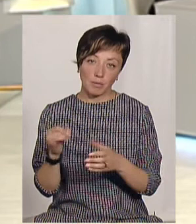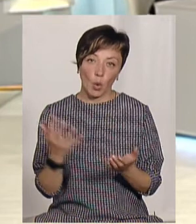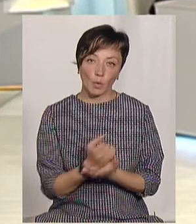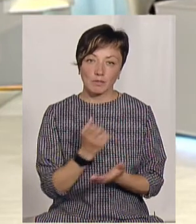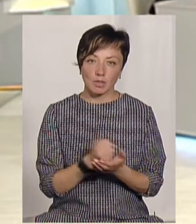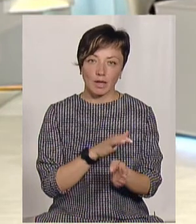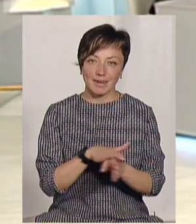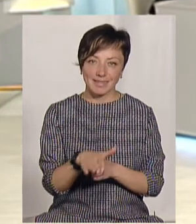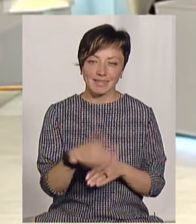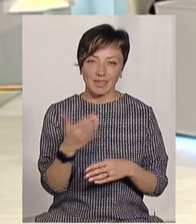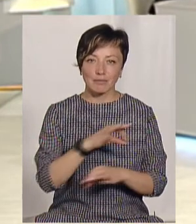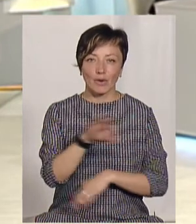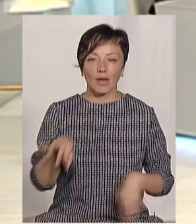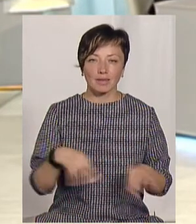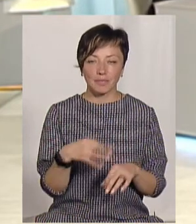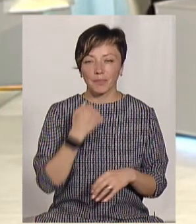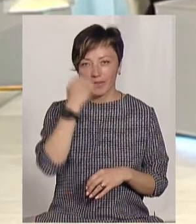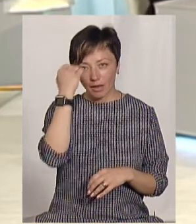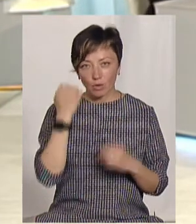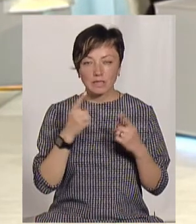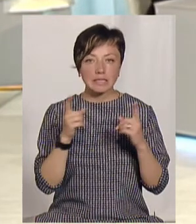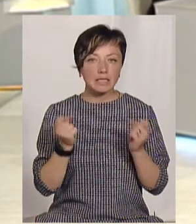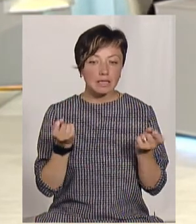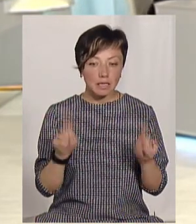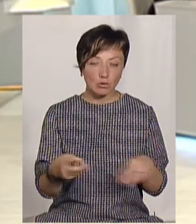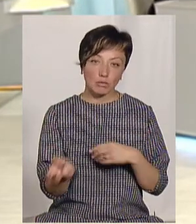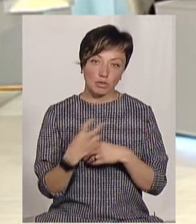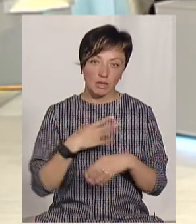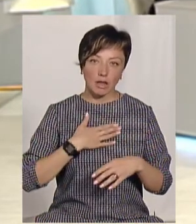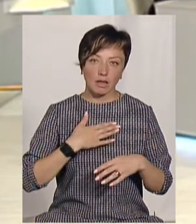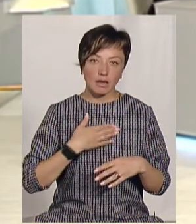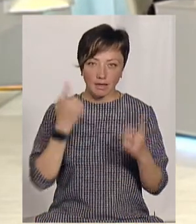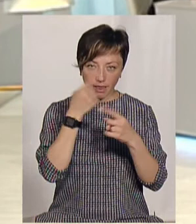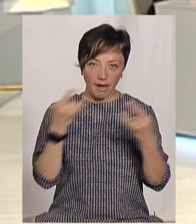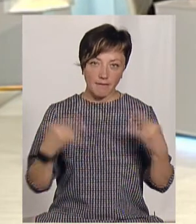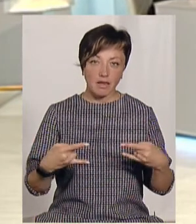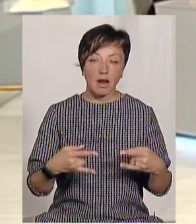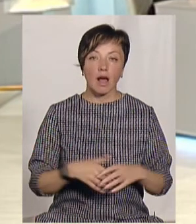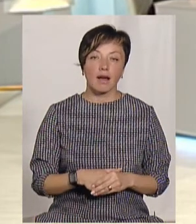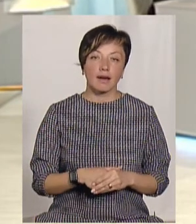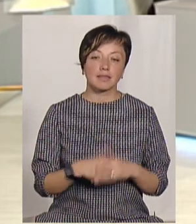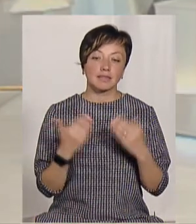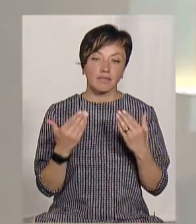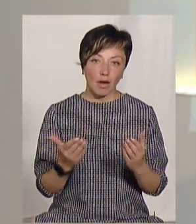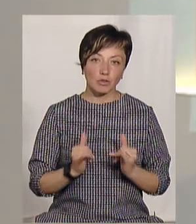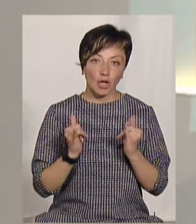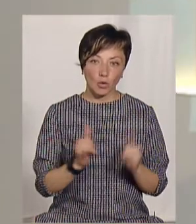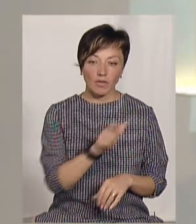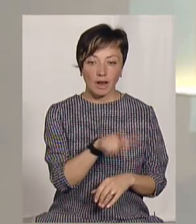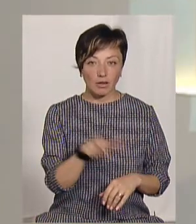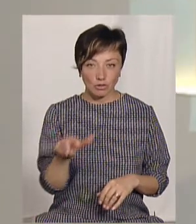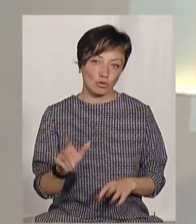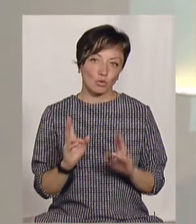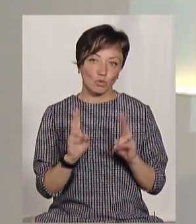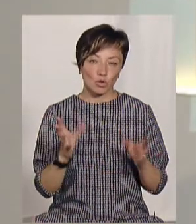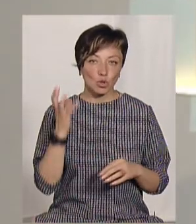успішної реалізації ваших проєктів. Дякую за те, що приходили до нас на ефір. А з вами, шановні глядачі, і ті,